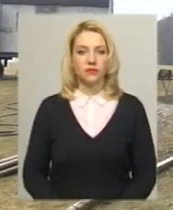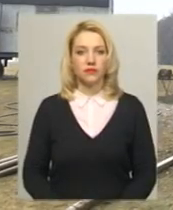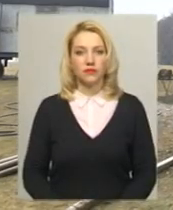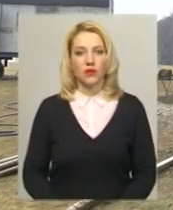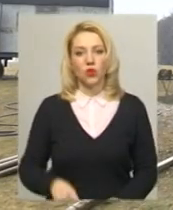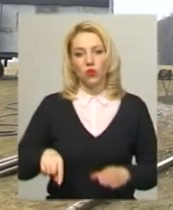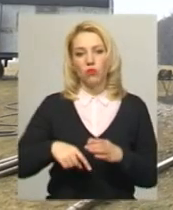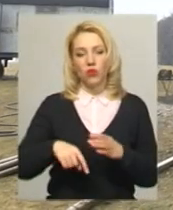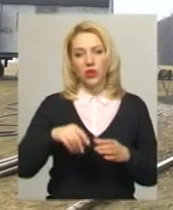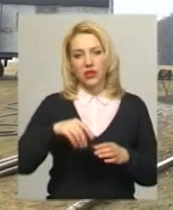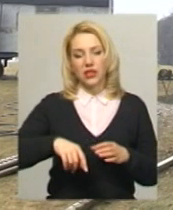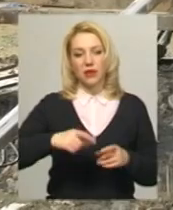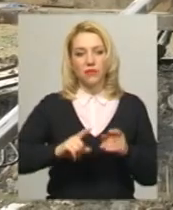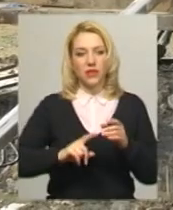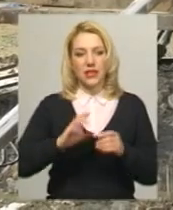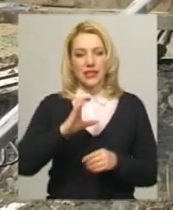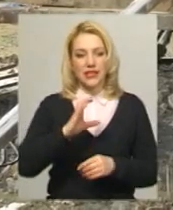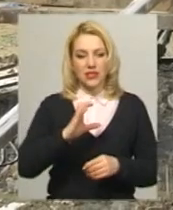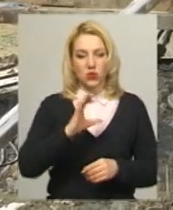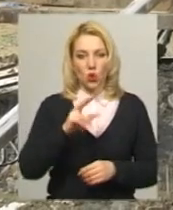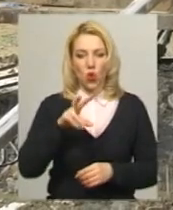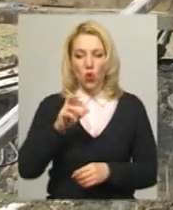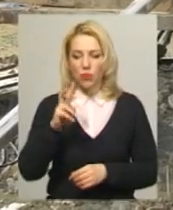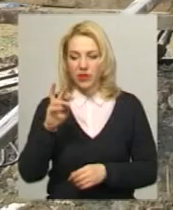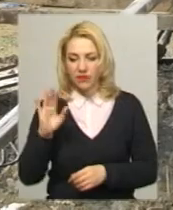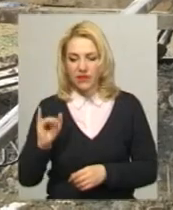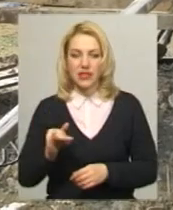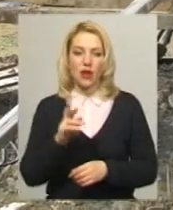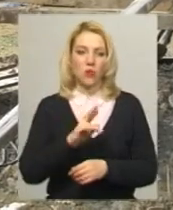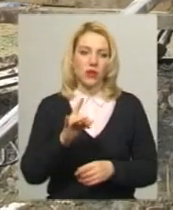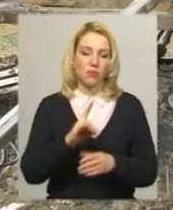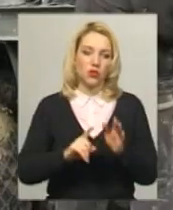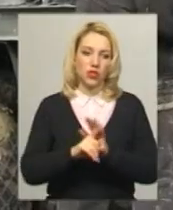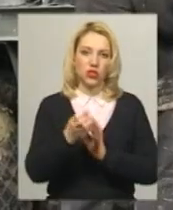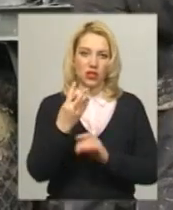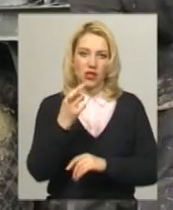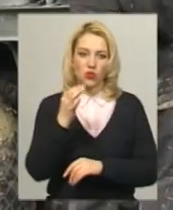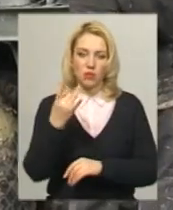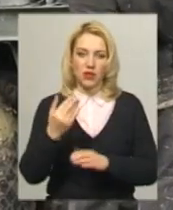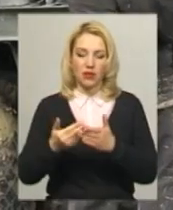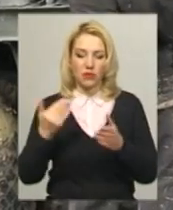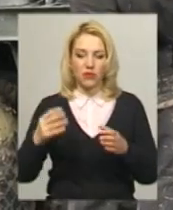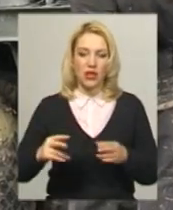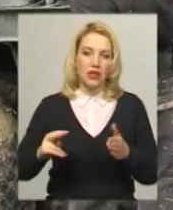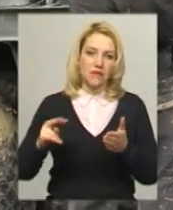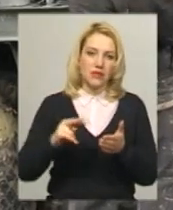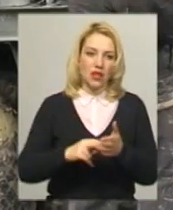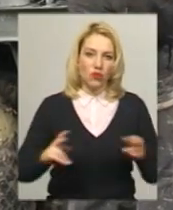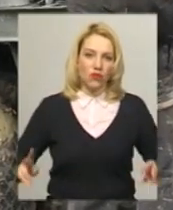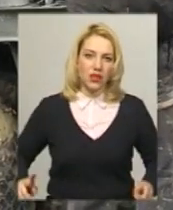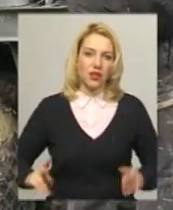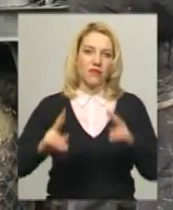Бурити свердловину у селі Солопківці Єрмоленецького району розпочали 14 березня. Напередодні встановили вишку, каже 71